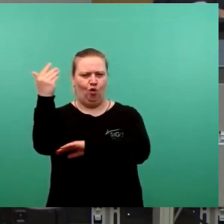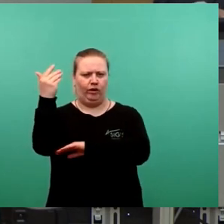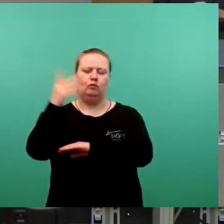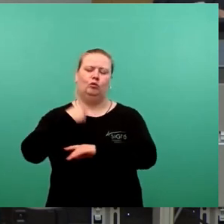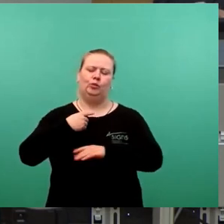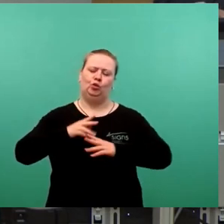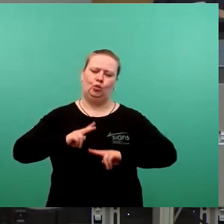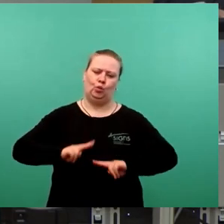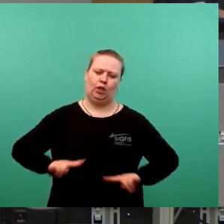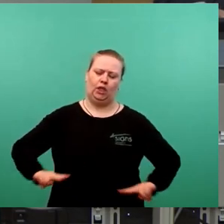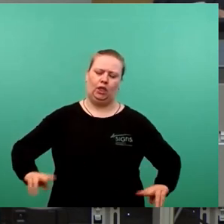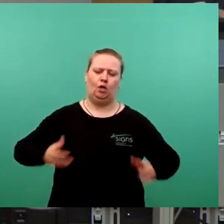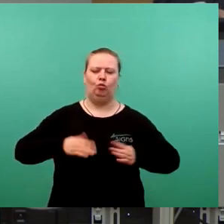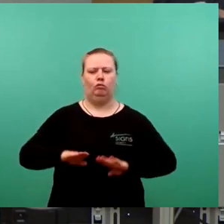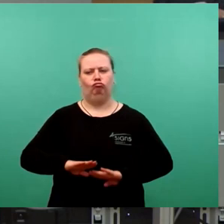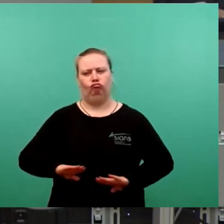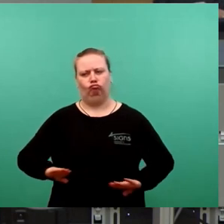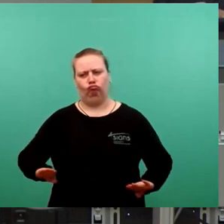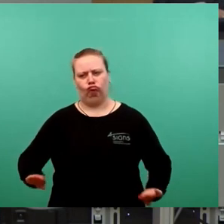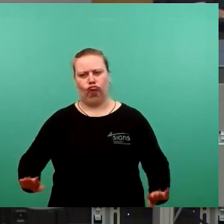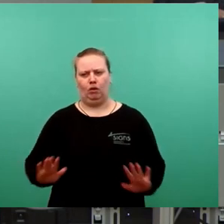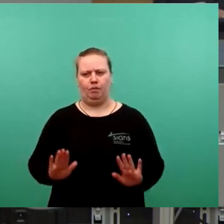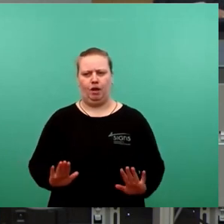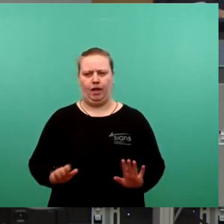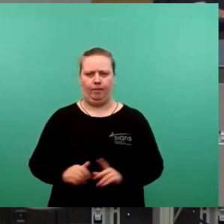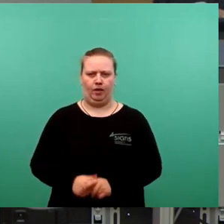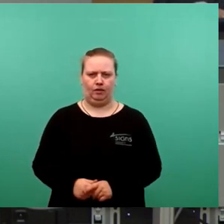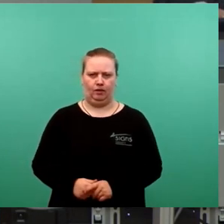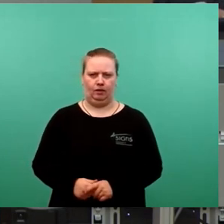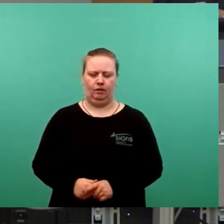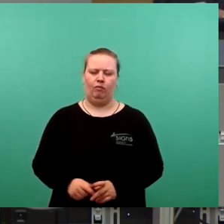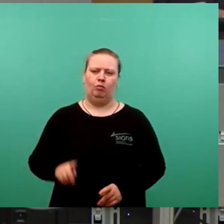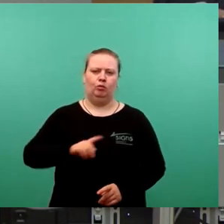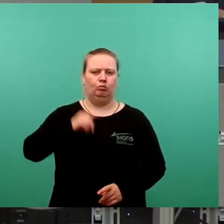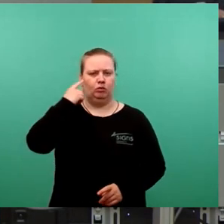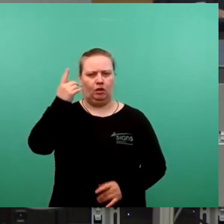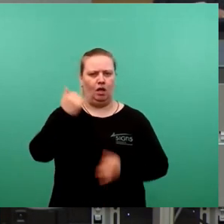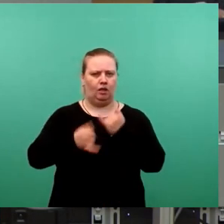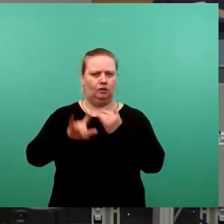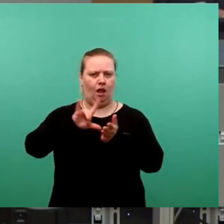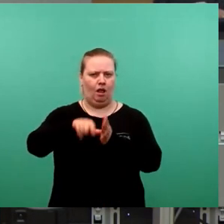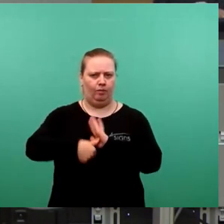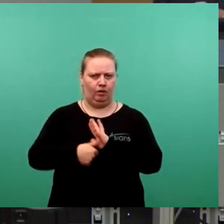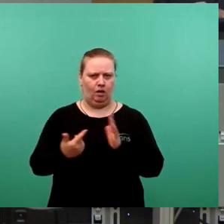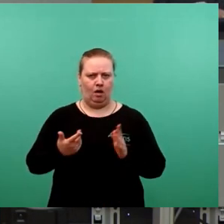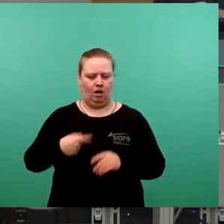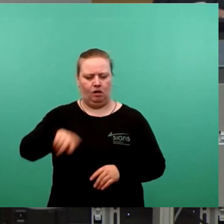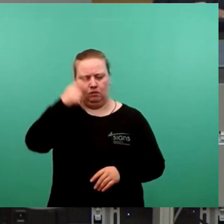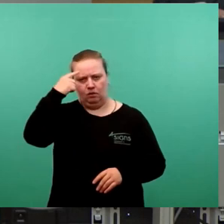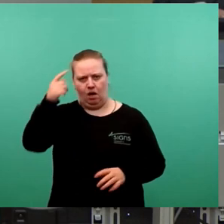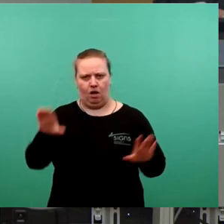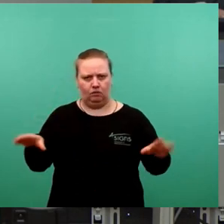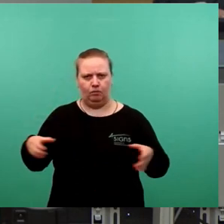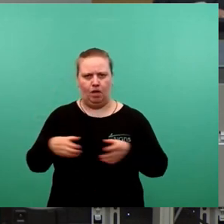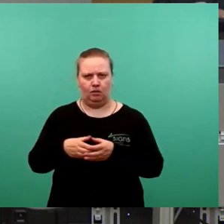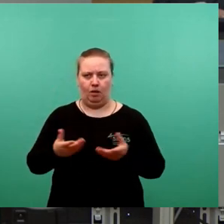und auf dem Boden der Tatsachen bleiben. Denn wir haben, glaube ich, alle in dem letzten halben Jahr als Rat als Ganzes nicht